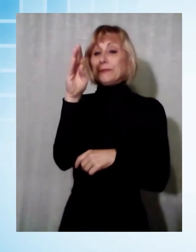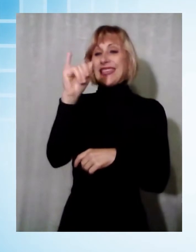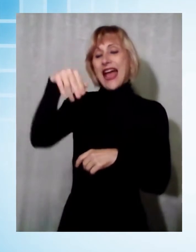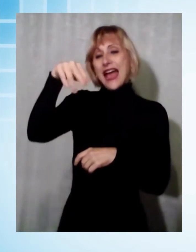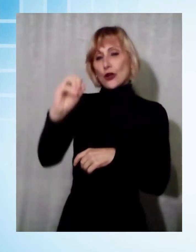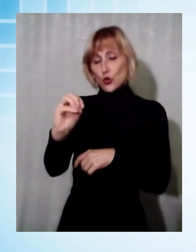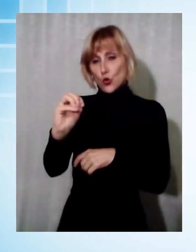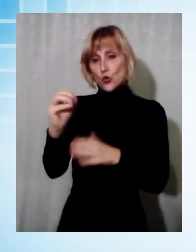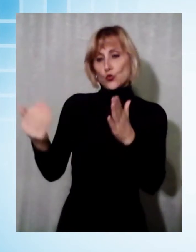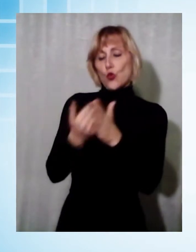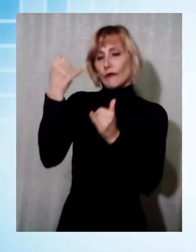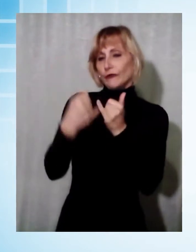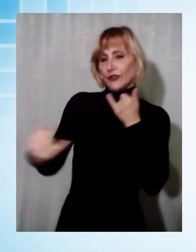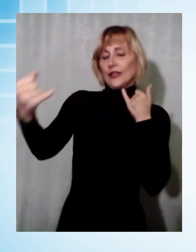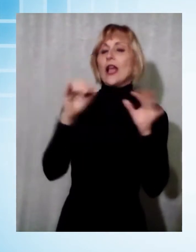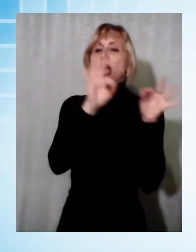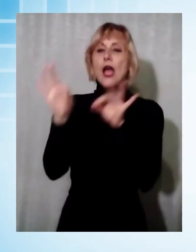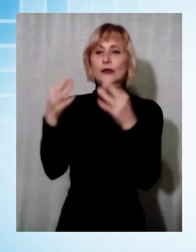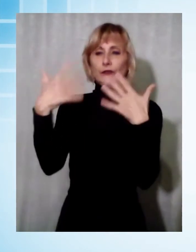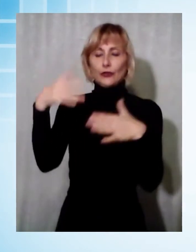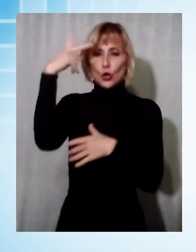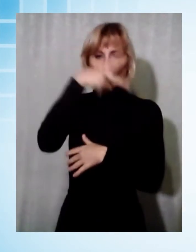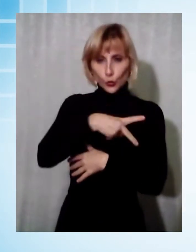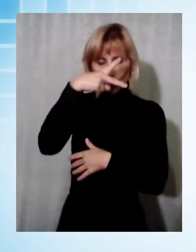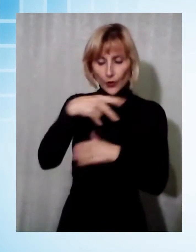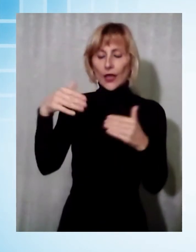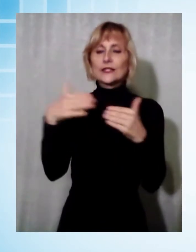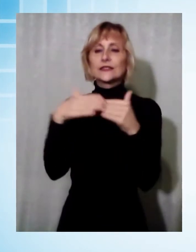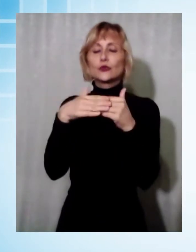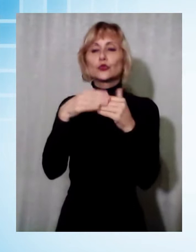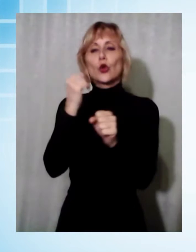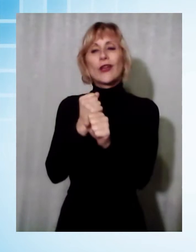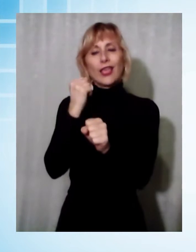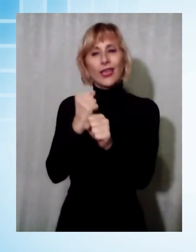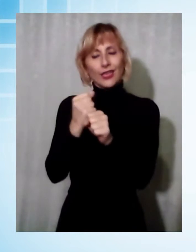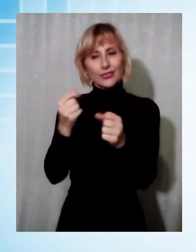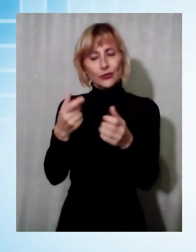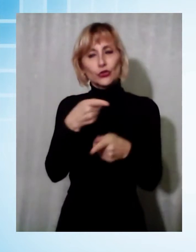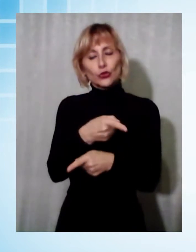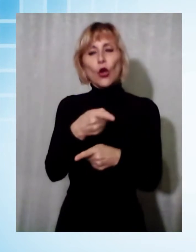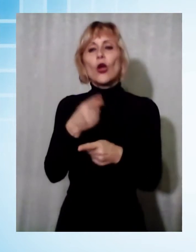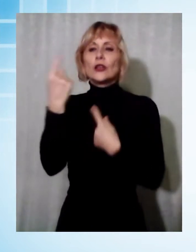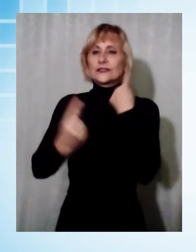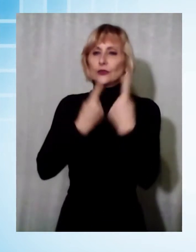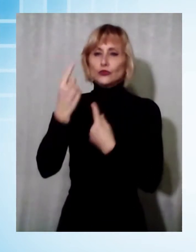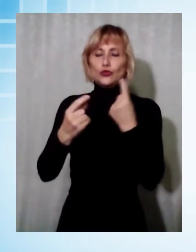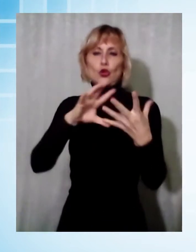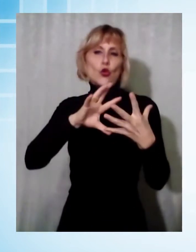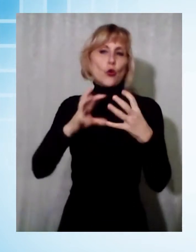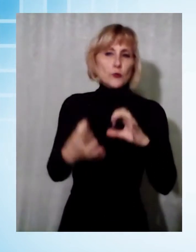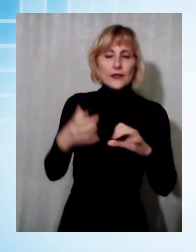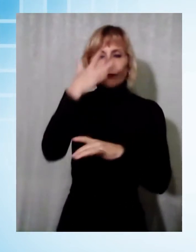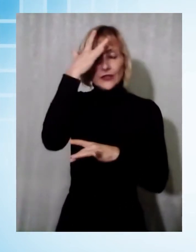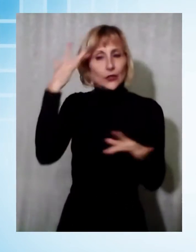filiale di Viale Castracani per i vertici dell'Istituto di Credito. L'attivazione in un contesto così complesso e faticoso dal punto di vista